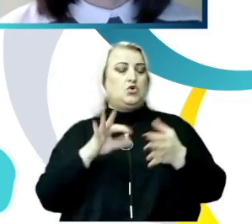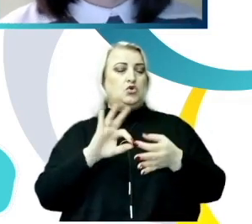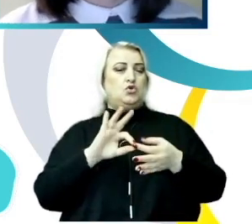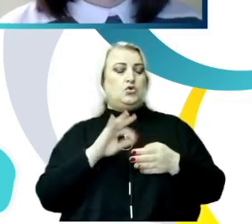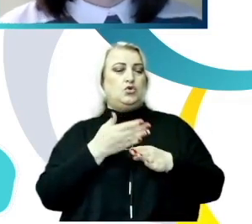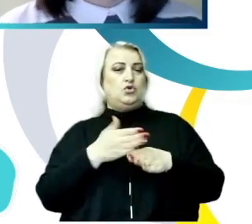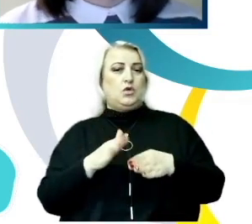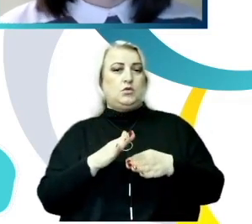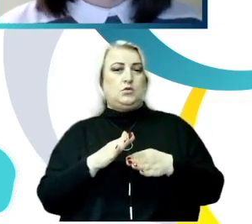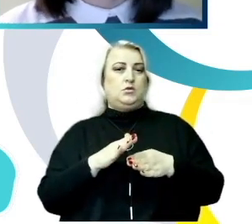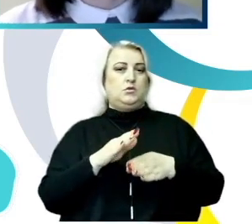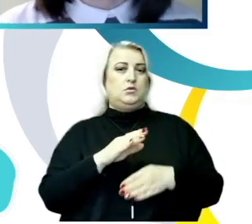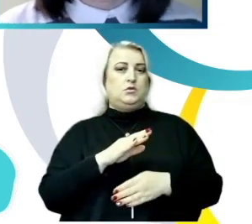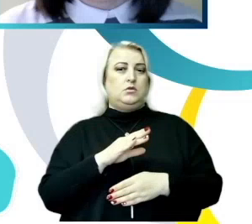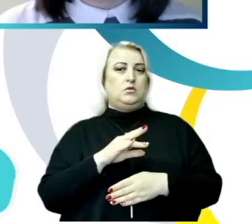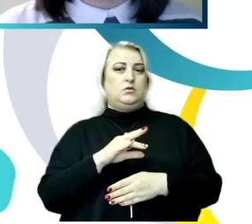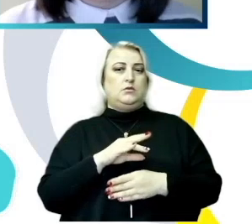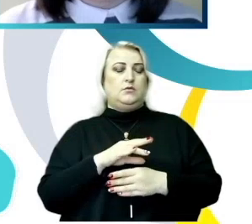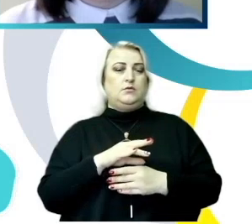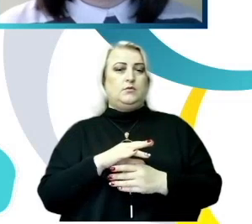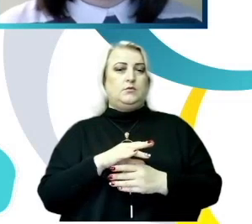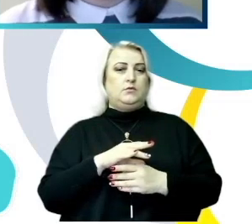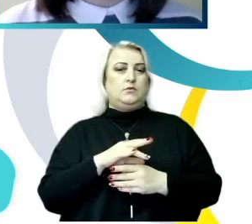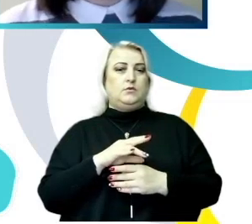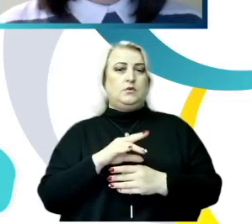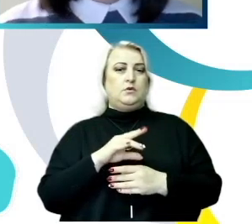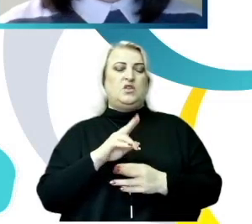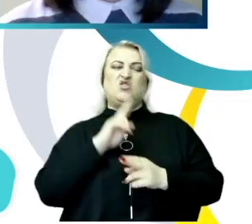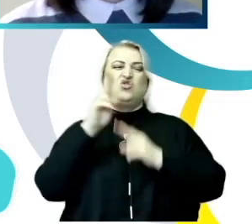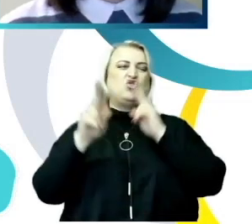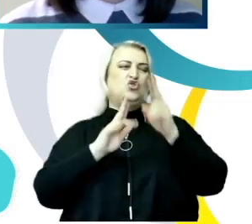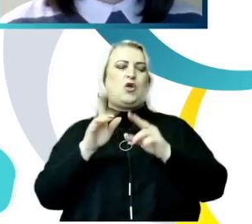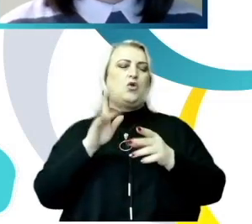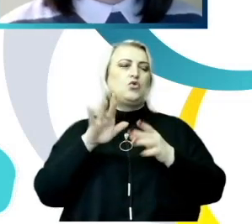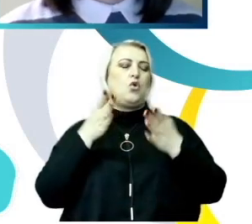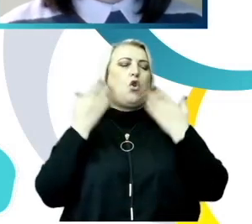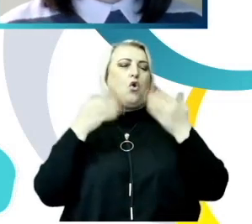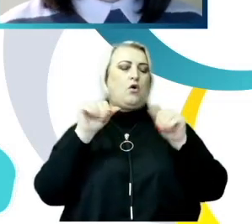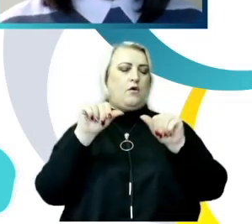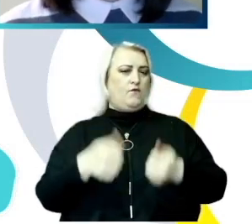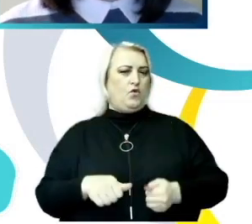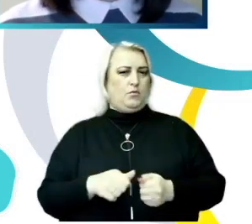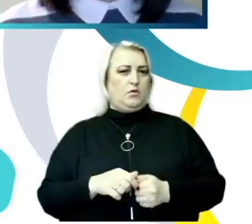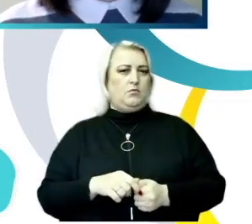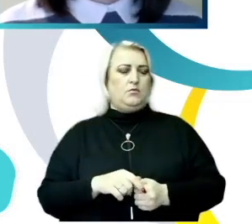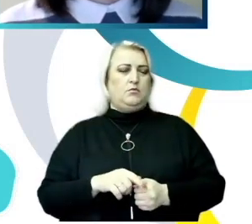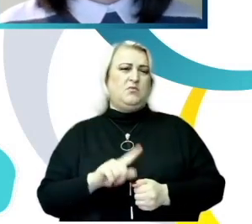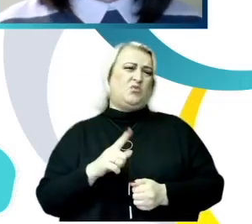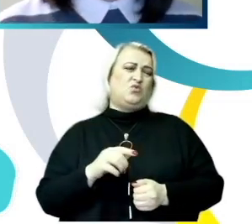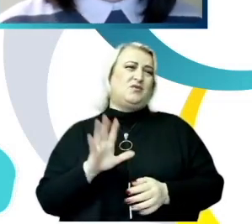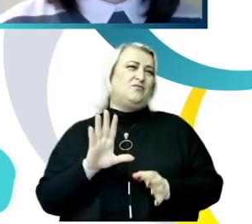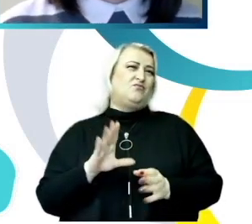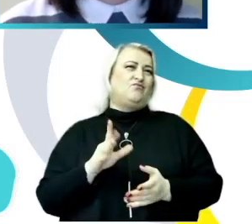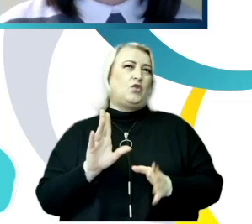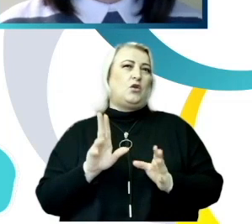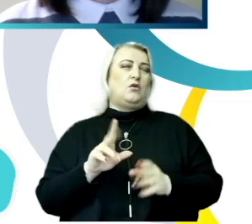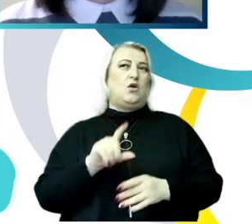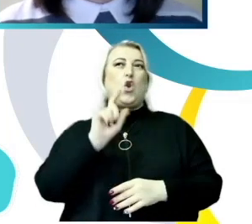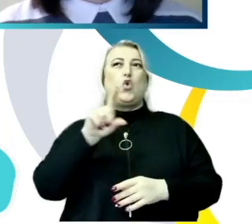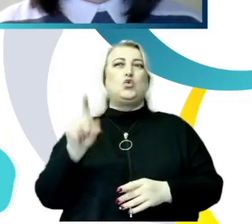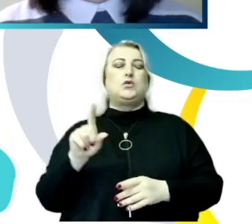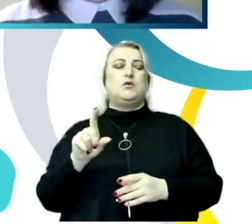raportează cazurile subtile, formele subtile de hărțire sexuală. Pe de o parte, pentru că ele nu sunt recunoscute, cum